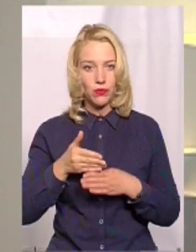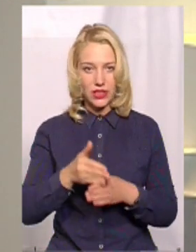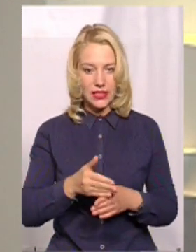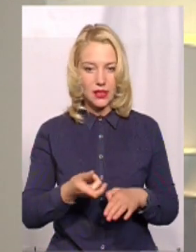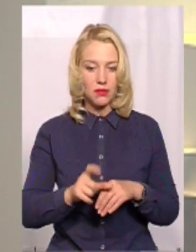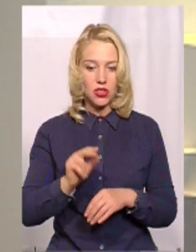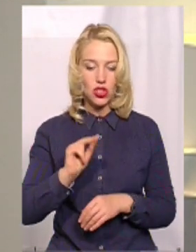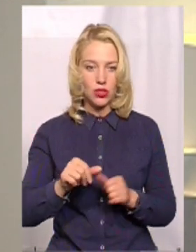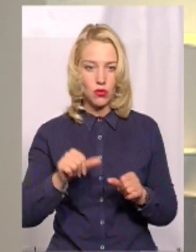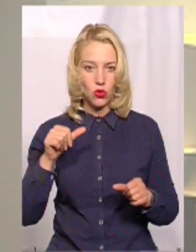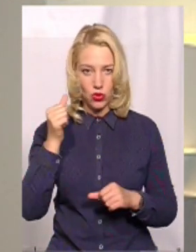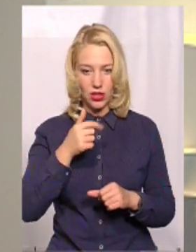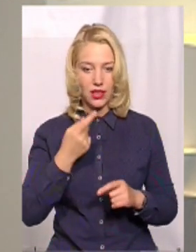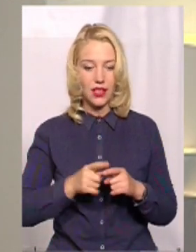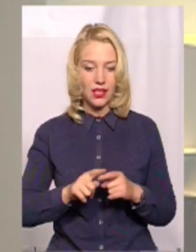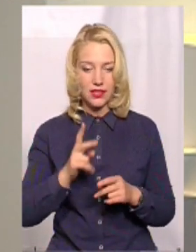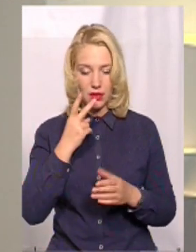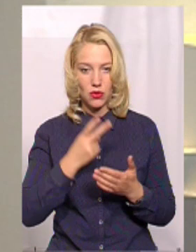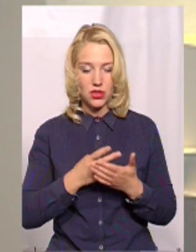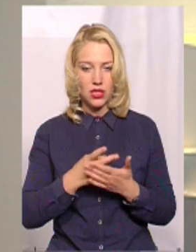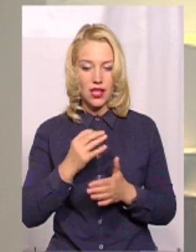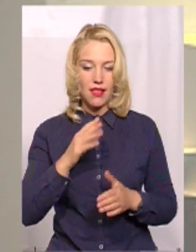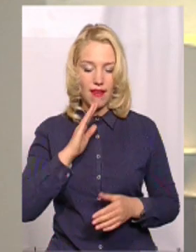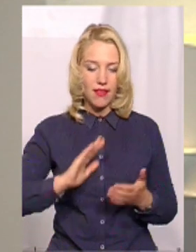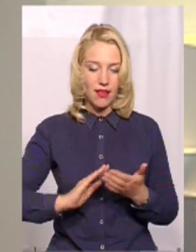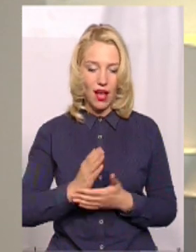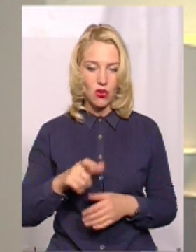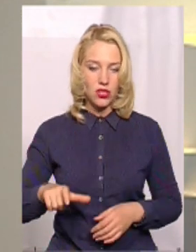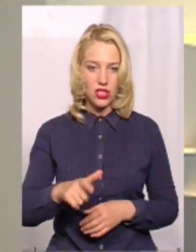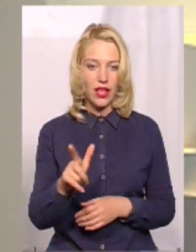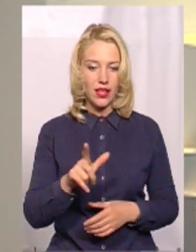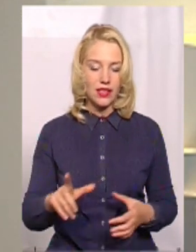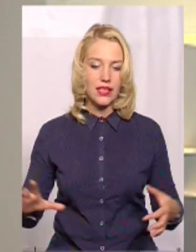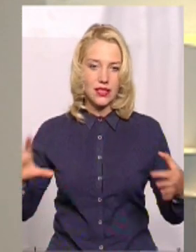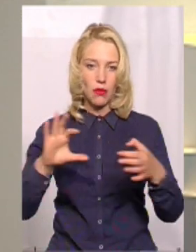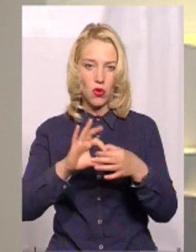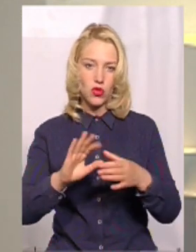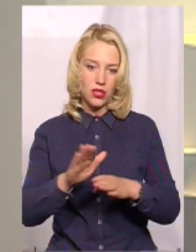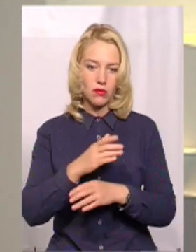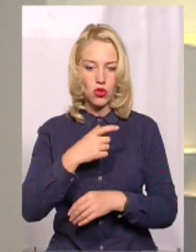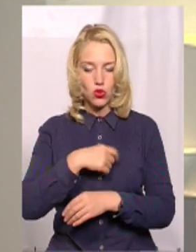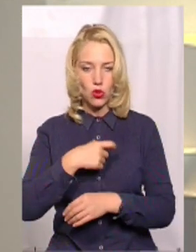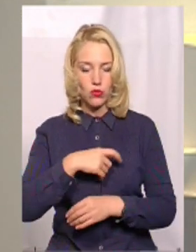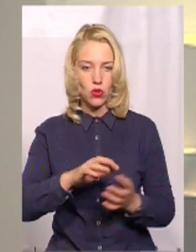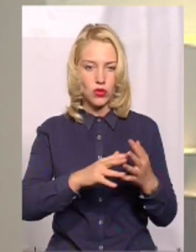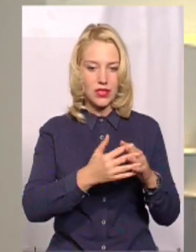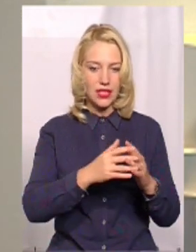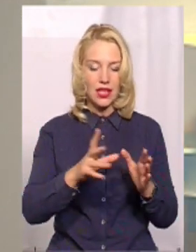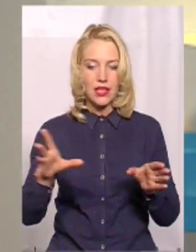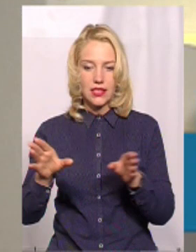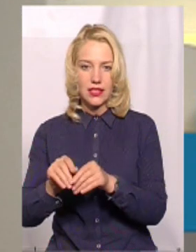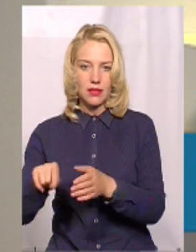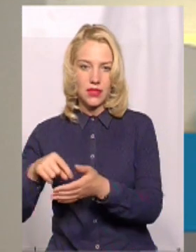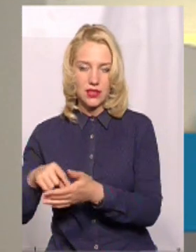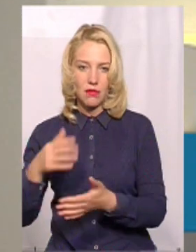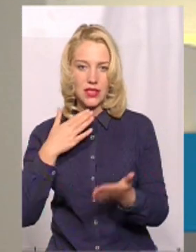ніж торік. Як це позначиться на якості шляхів, які сполучають між собою села та їх із містами? Спілкуємось нині